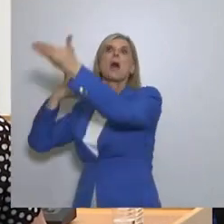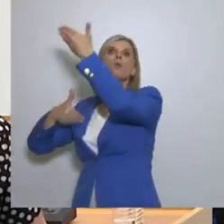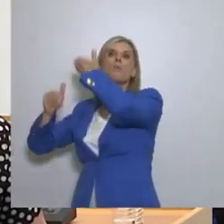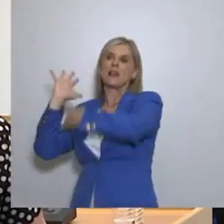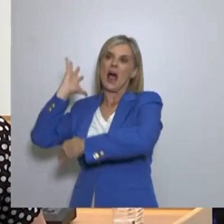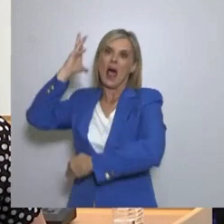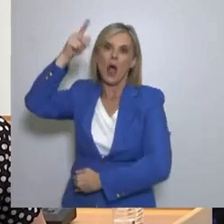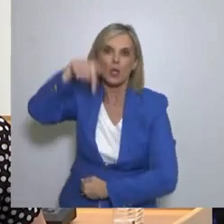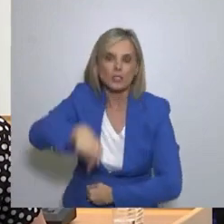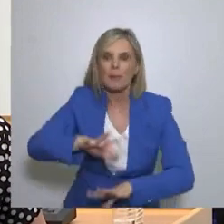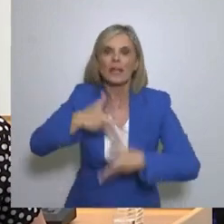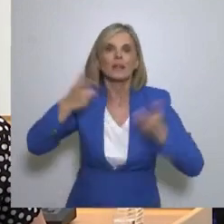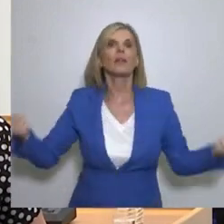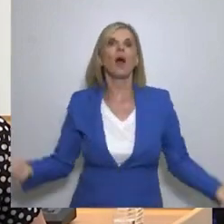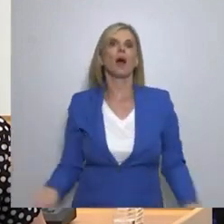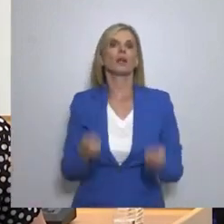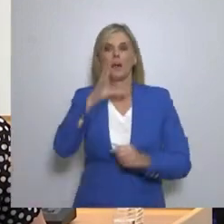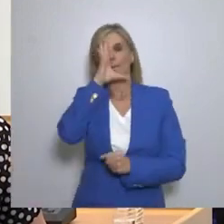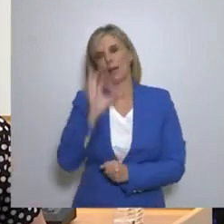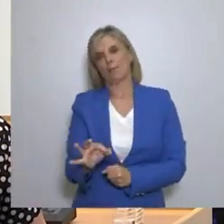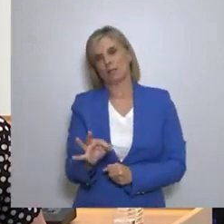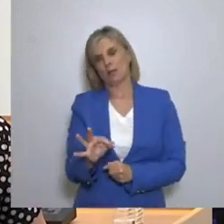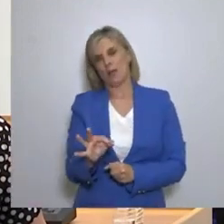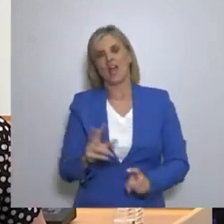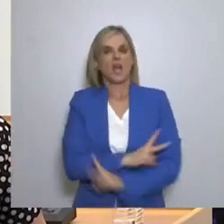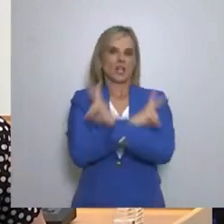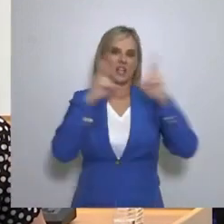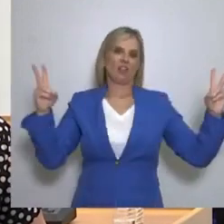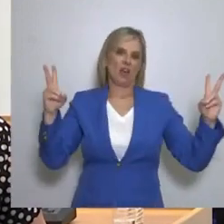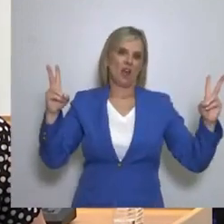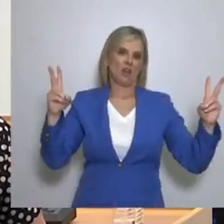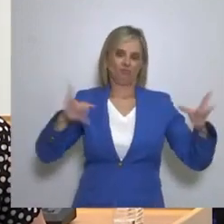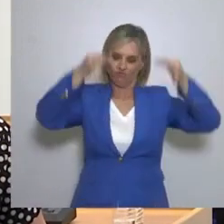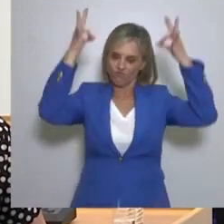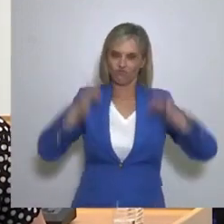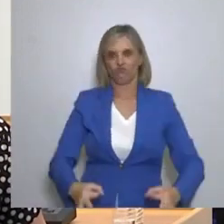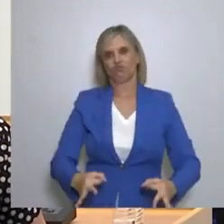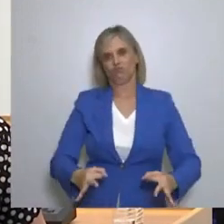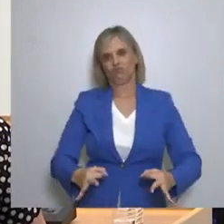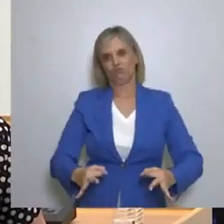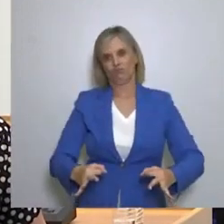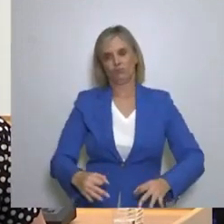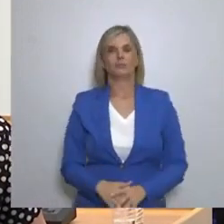είναι αυτός που δεν θέλει Να δούμε τι έχει γίνει πραγματικά Να ξεκαθαρίσει μία και για πάντα Όλο το θέμα